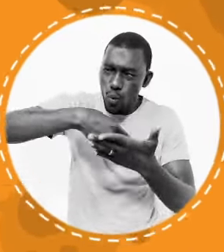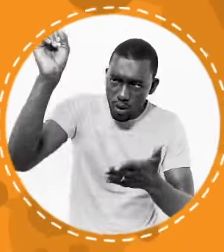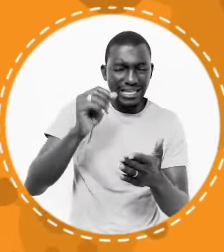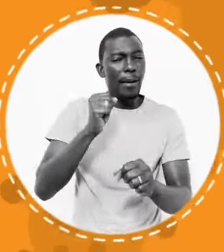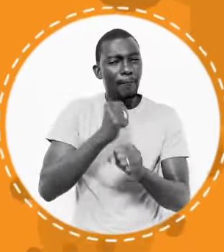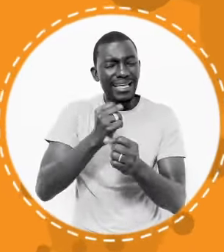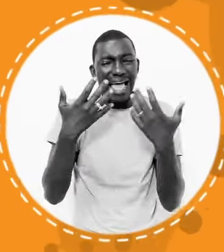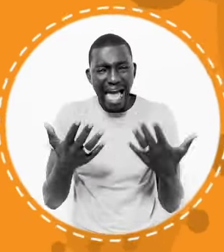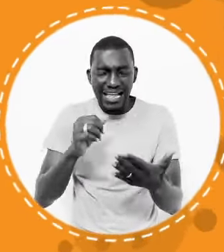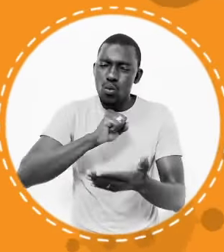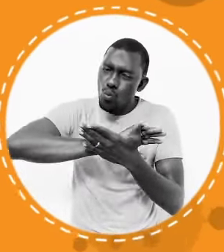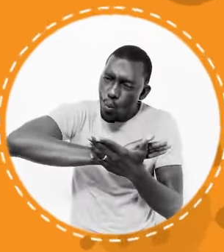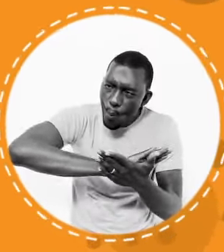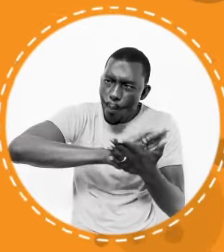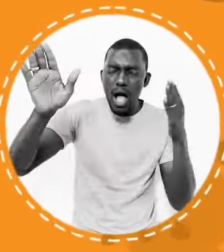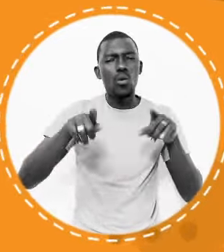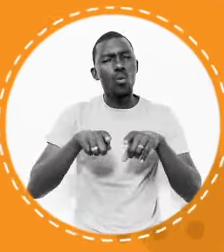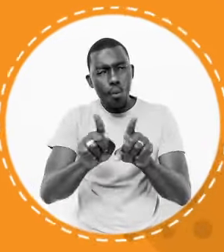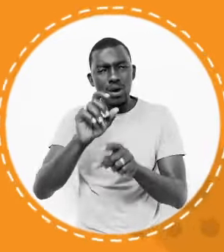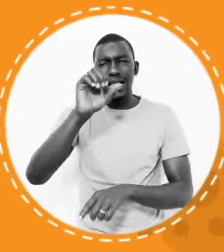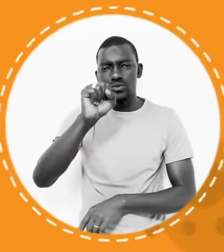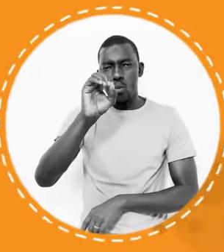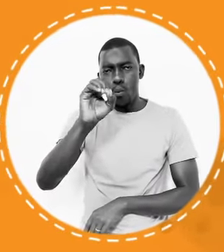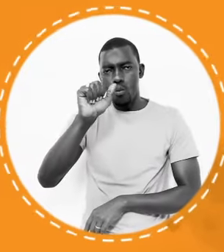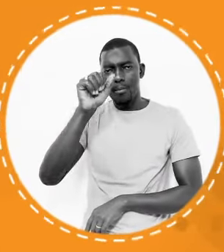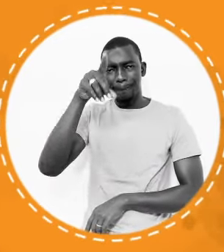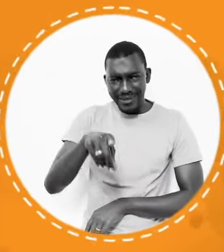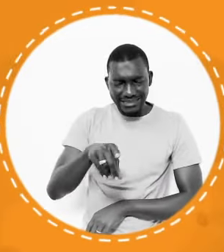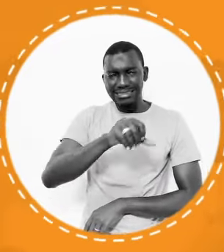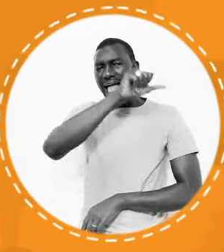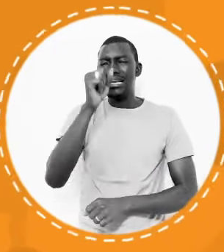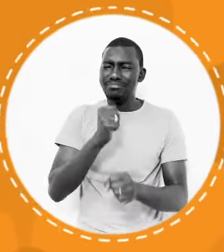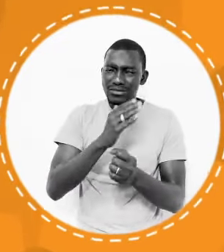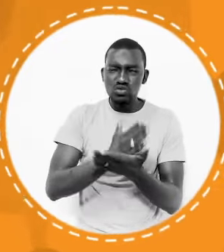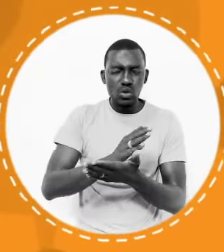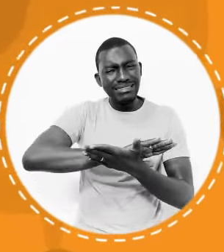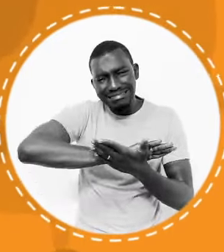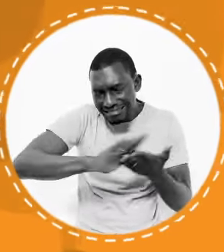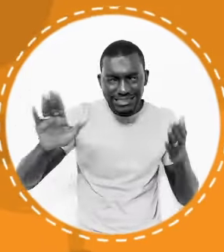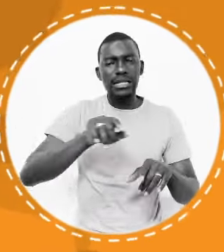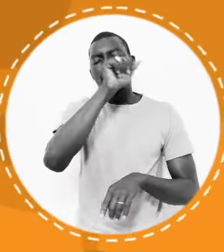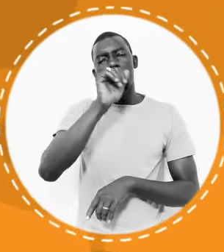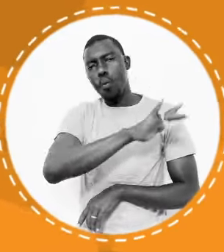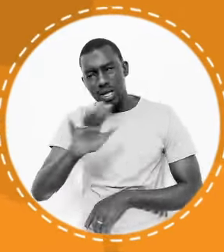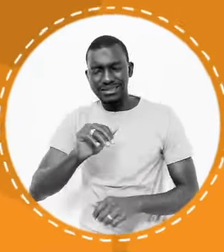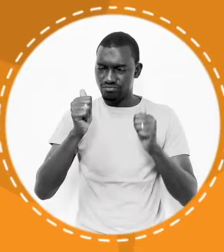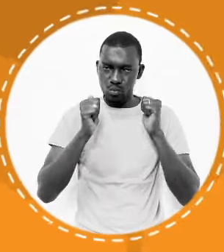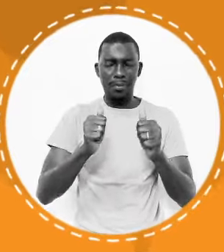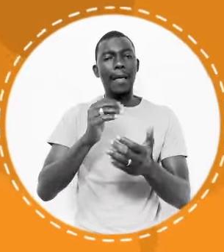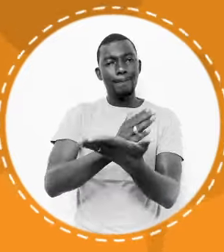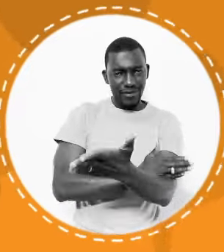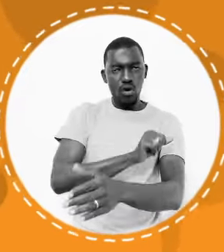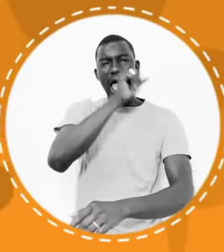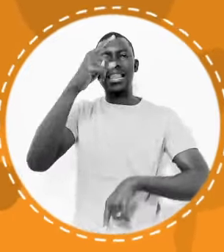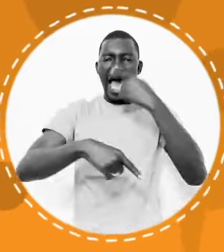Sitayi wani hidadojude bari jungo mangong ma nuwada yu stisi pepa siyapari hauka akadosbi. Ache memugol